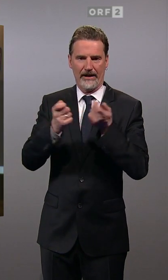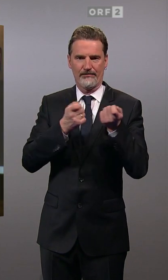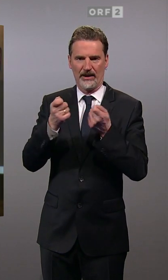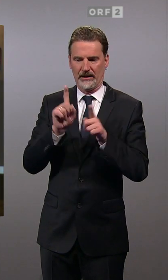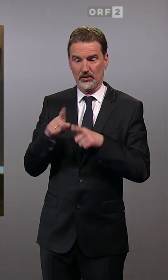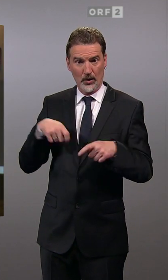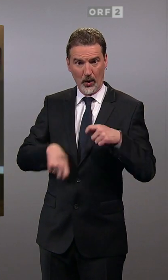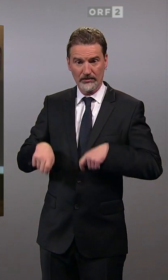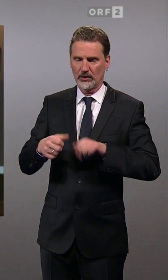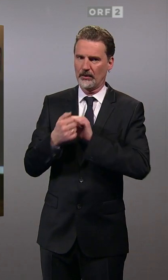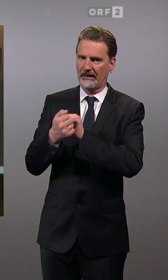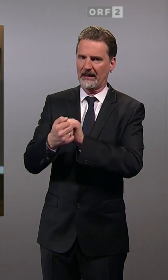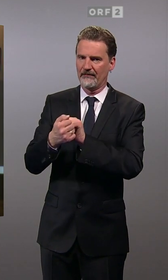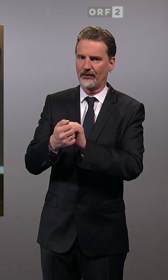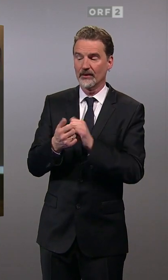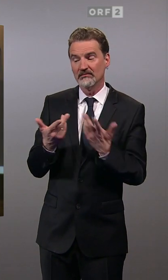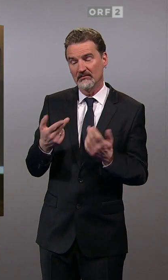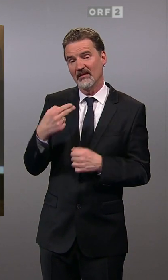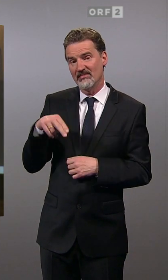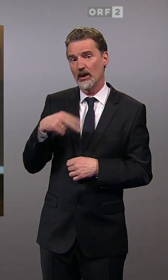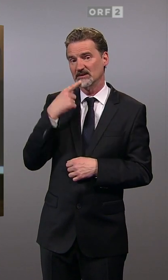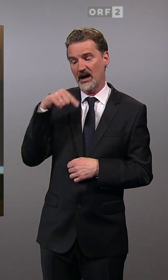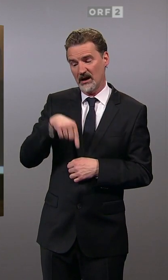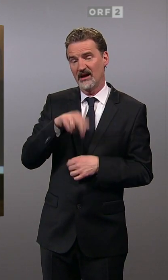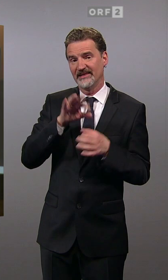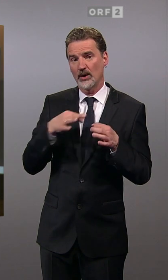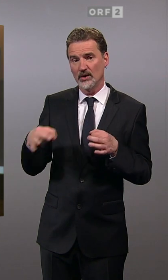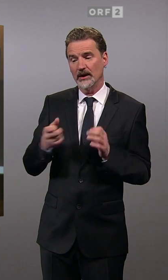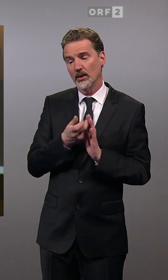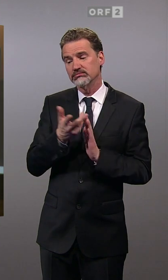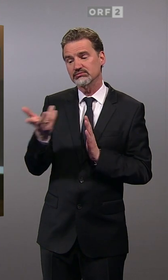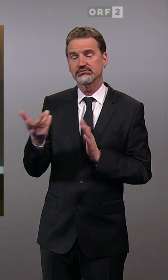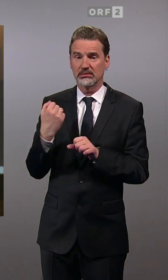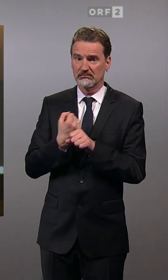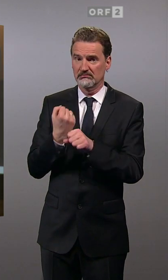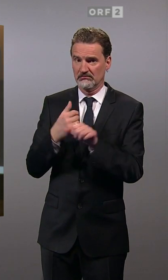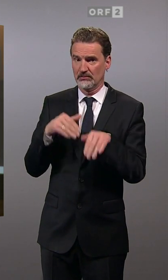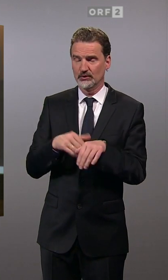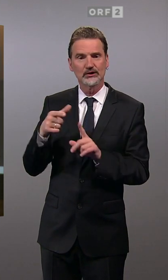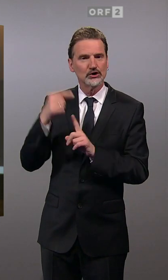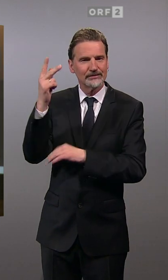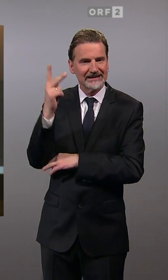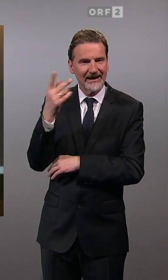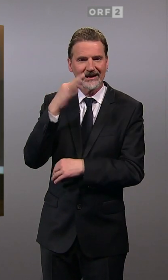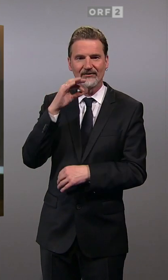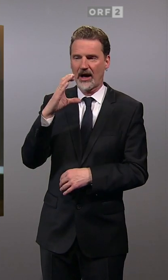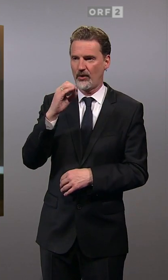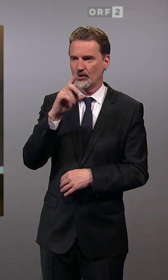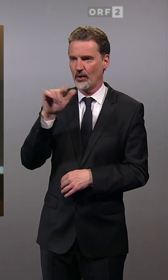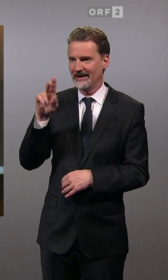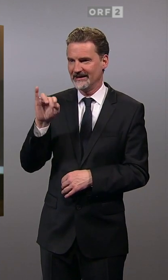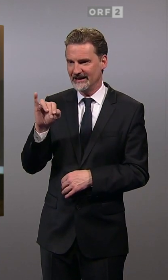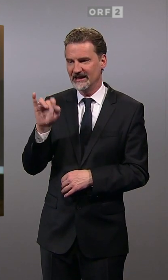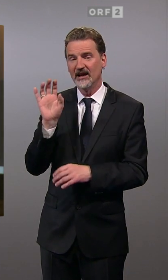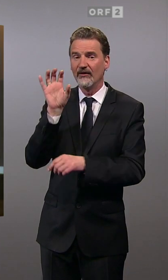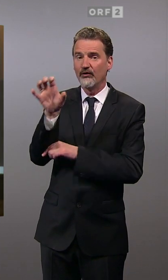Und da sehen die Neos in Niederösterreich noch einiges zu tun. Die Spitzenkandidatin Indra Kolini hat der ÖVP in Niederösterreich